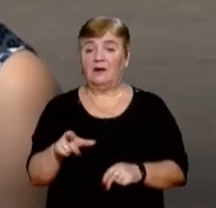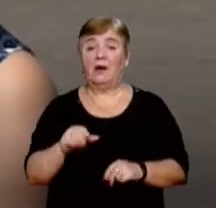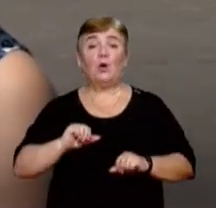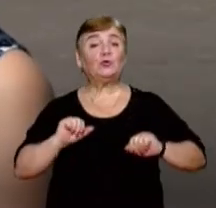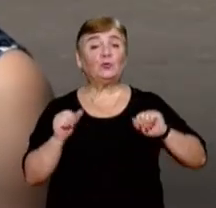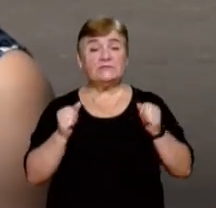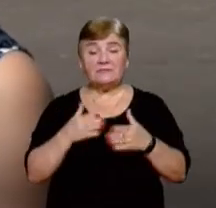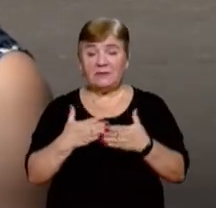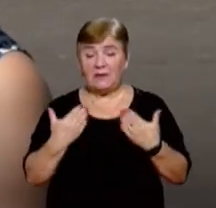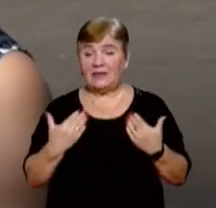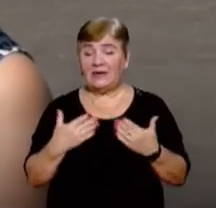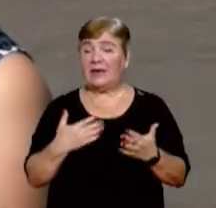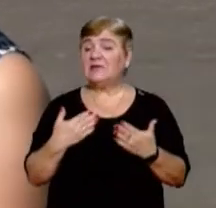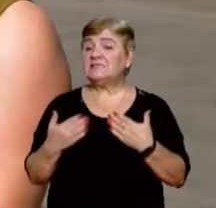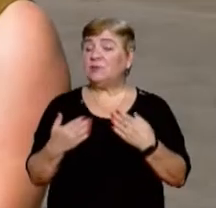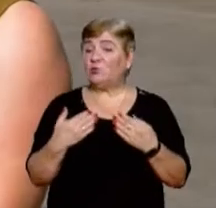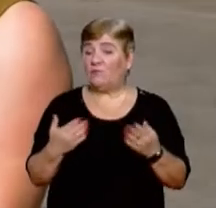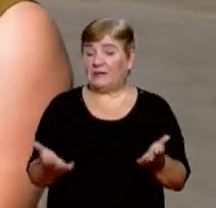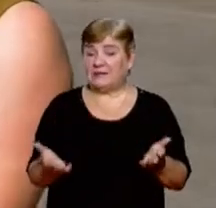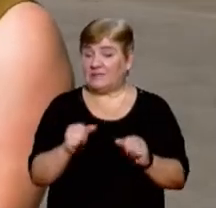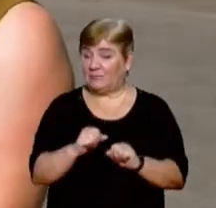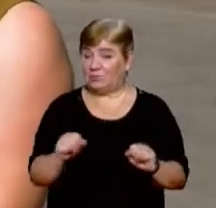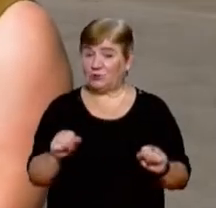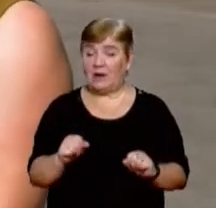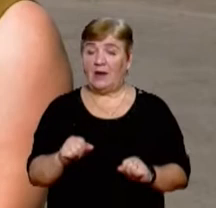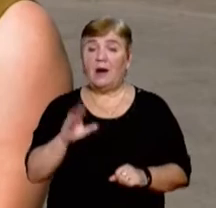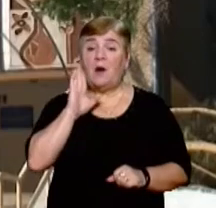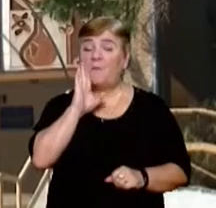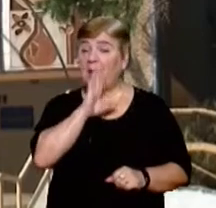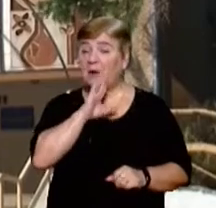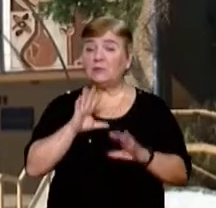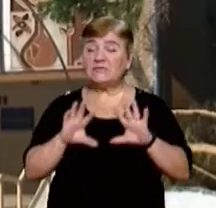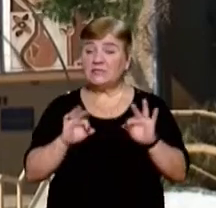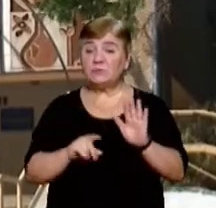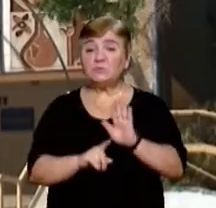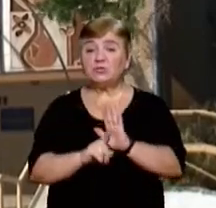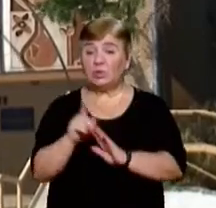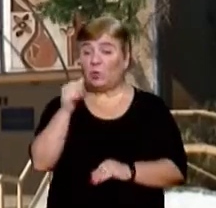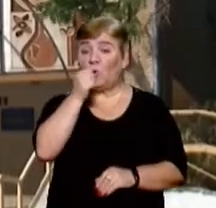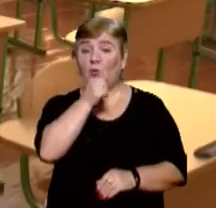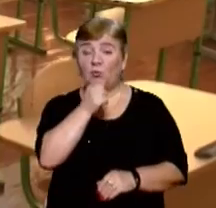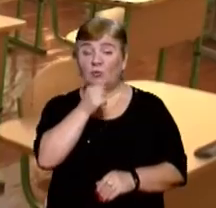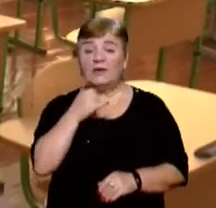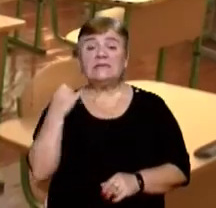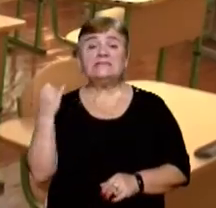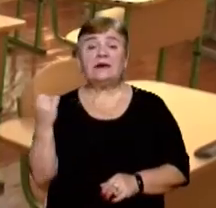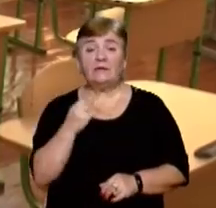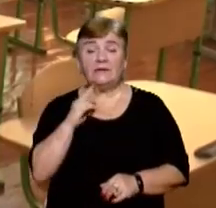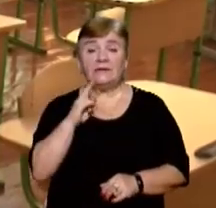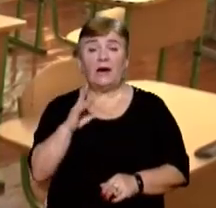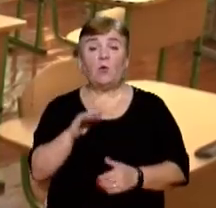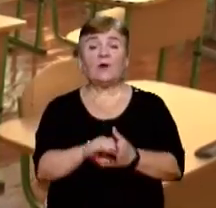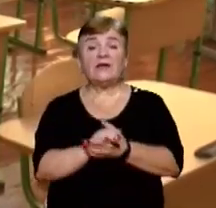друзів. Немає з ким погратися і побігати. Мама школярки Наталія розповідає, перед початком навчального року її цікавить, як